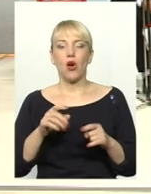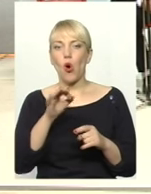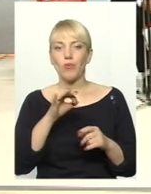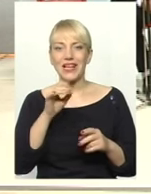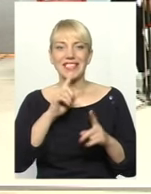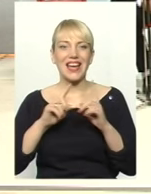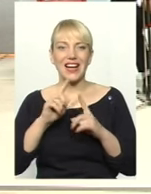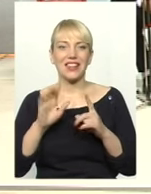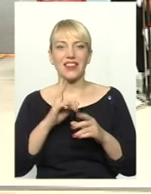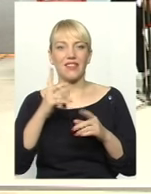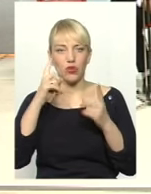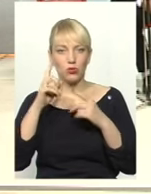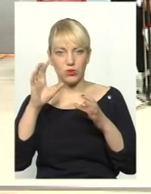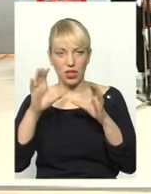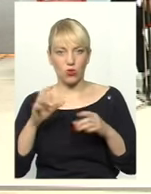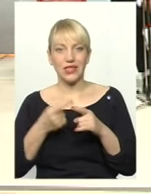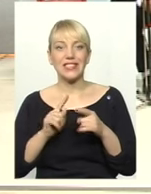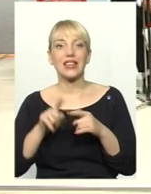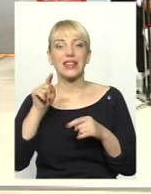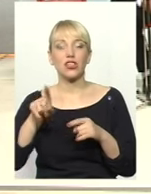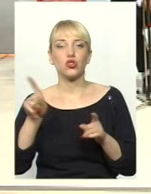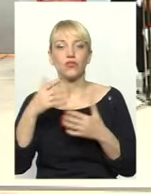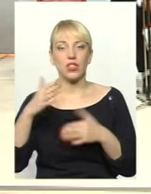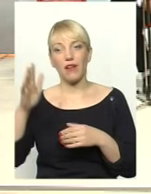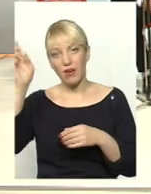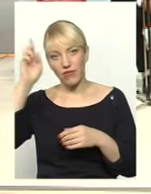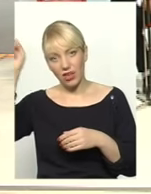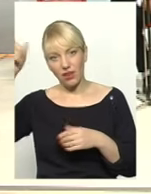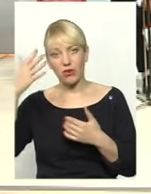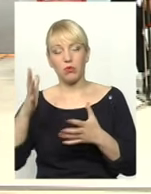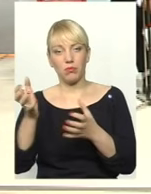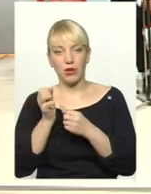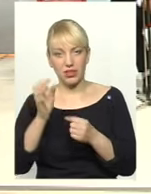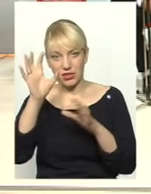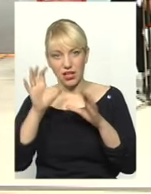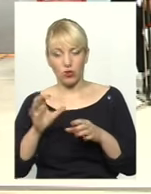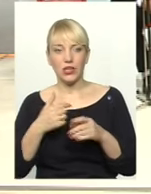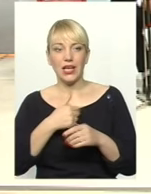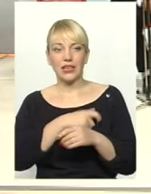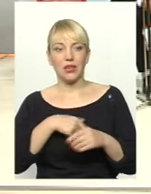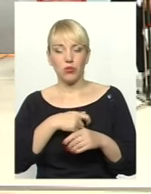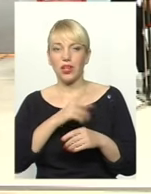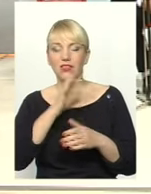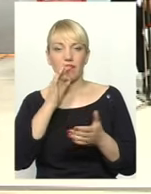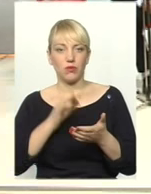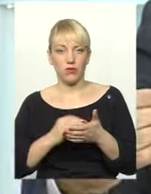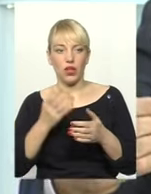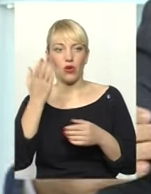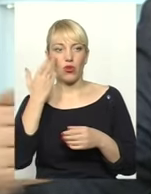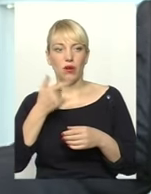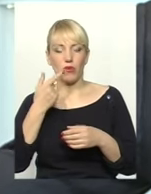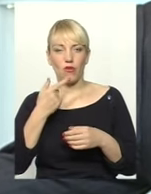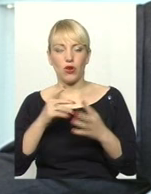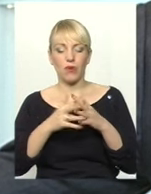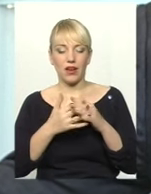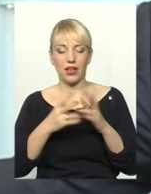абсолютно не кваліфіковано прийнято в Києві. Відповідь депутат відповідає. Чекайте, не депутат відповідає. І коли ми говоримо аграрій,